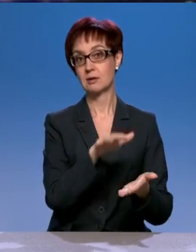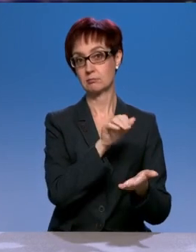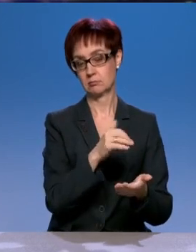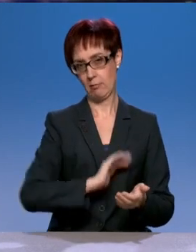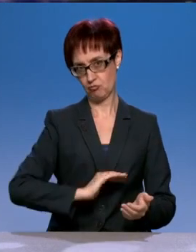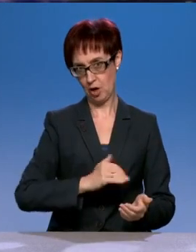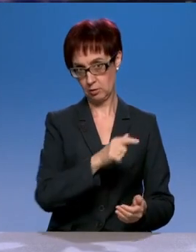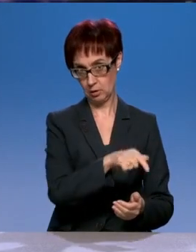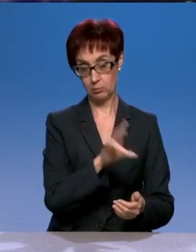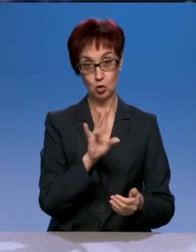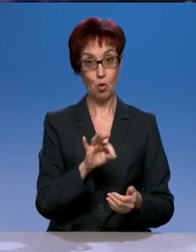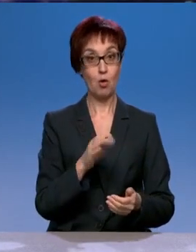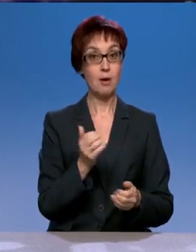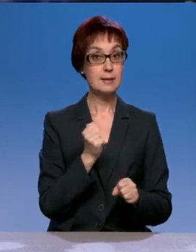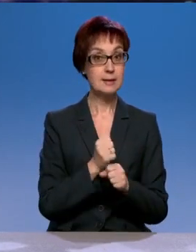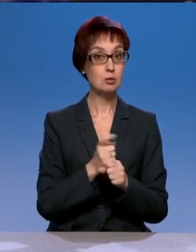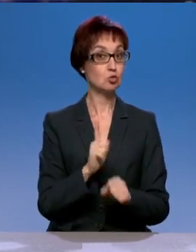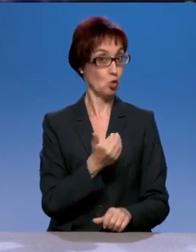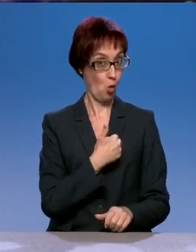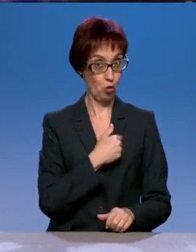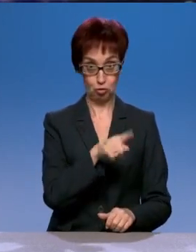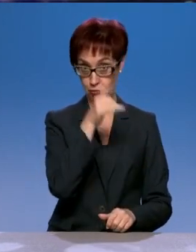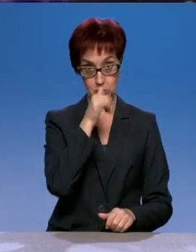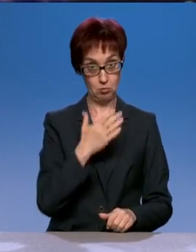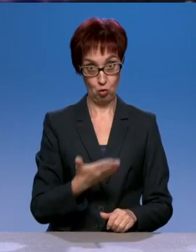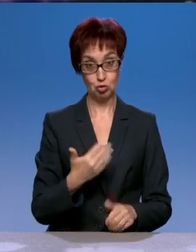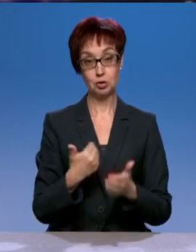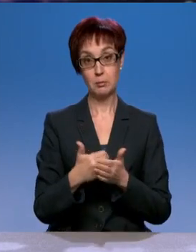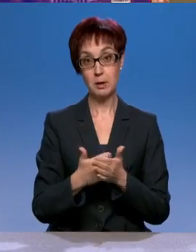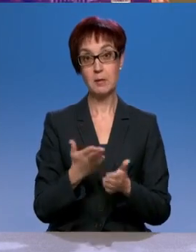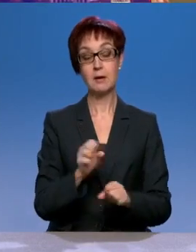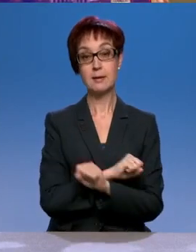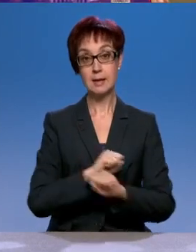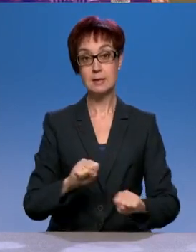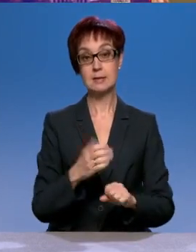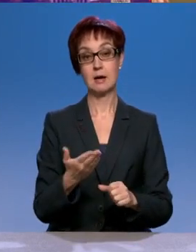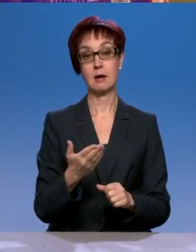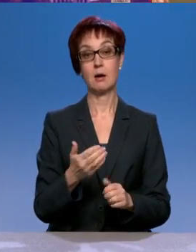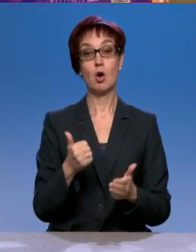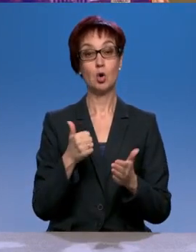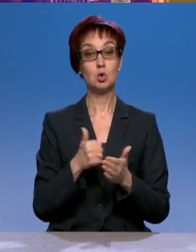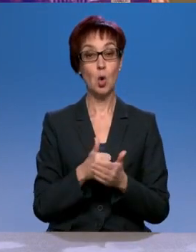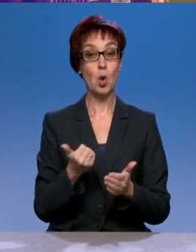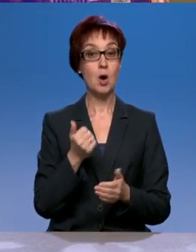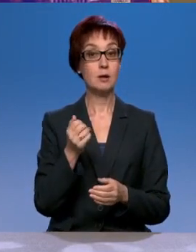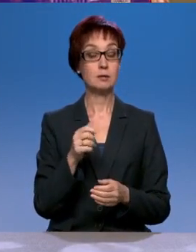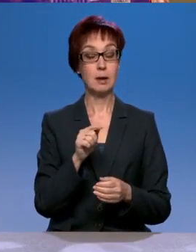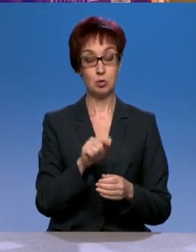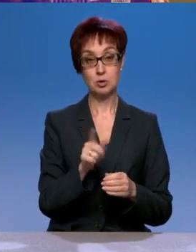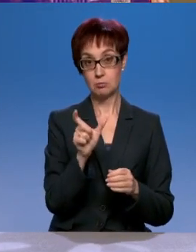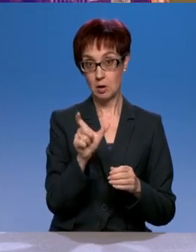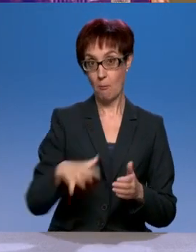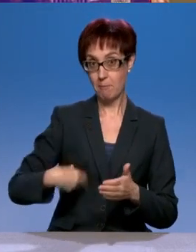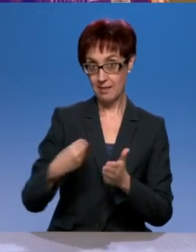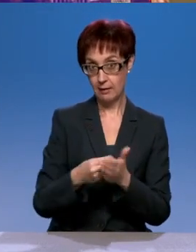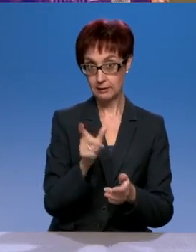как вот у нас, предположим, отреехать до Москвы по М-11 до Солнечногорска, по-моему, дешевле самолетом долететь или вертолет нанять,